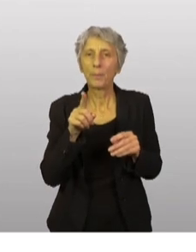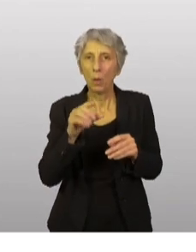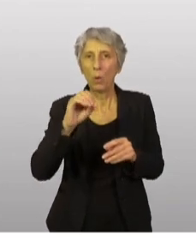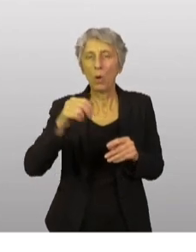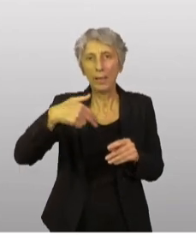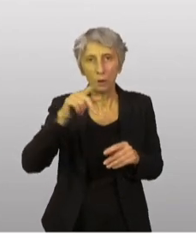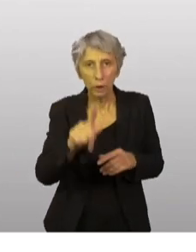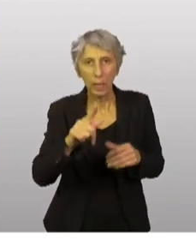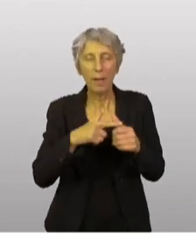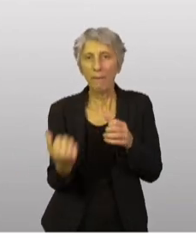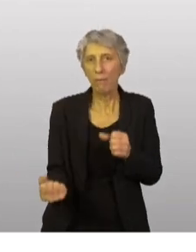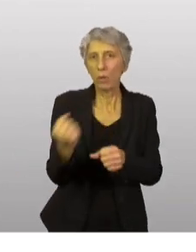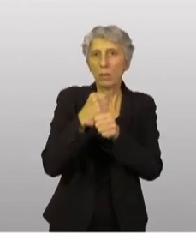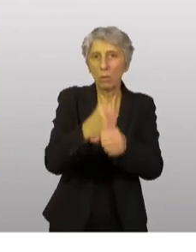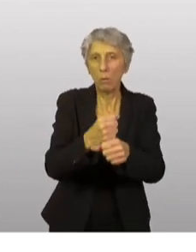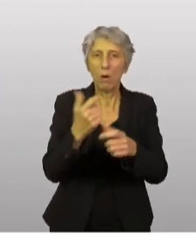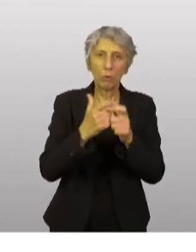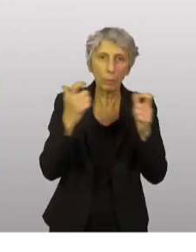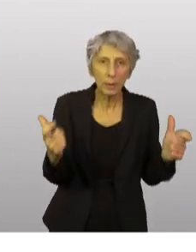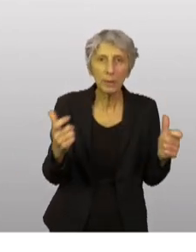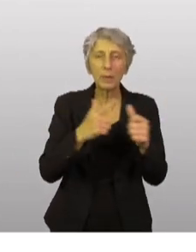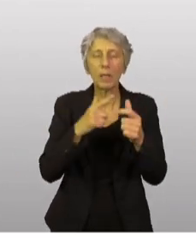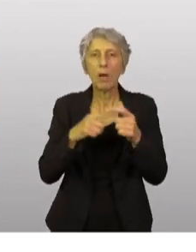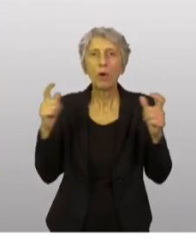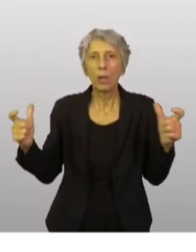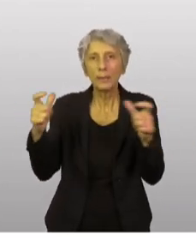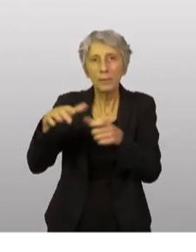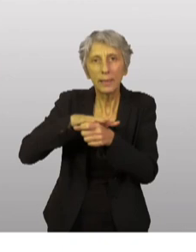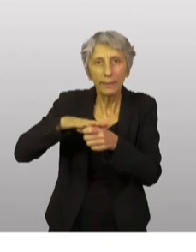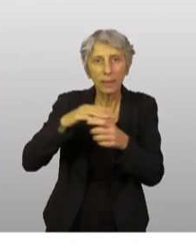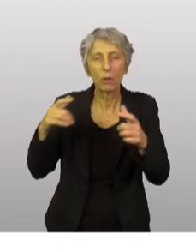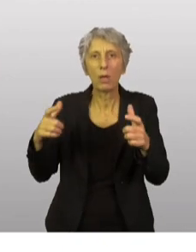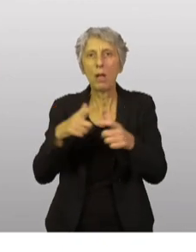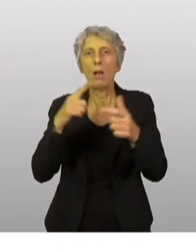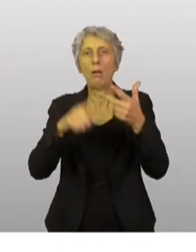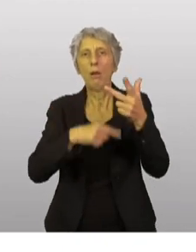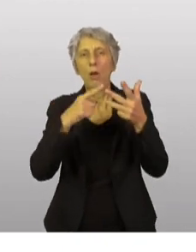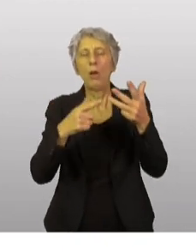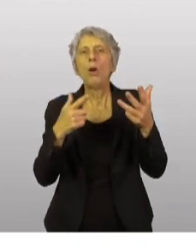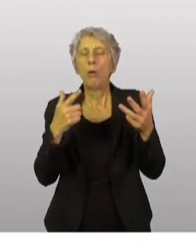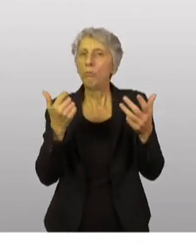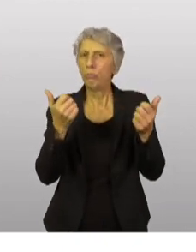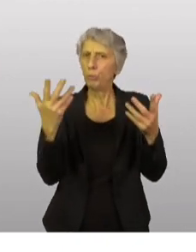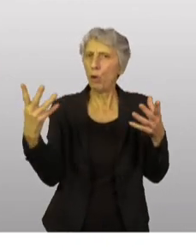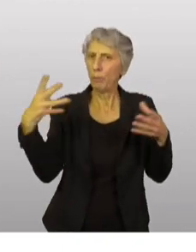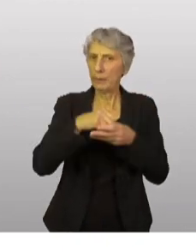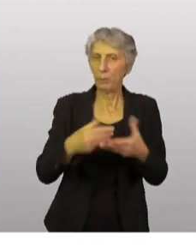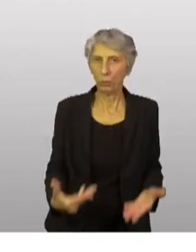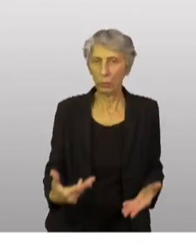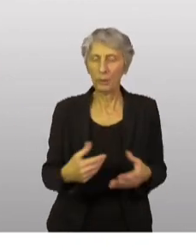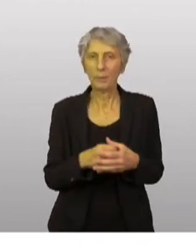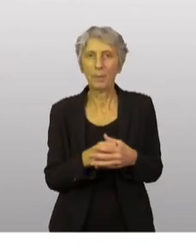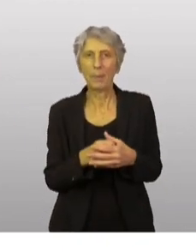ONG, des fondations d'entreprises, des entreprises, celles des collectivités territoriales dont plusieurs étaient présentes aujourd'hui,